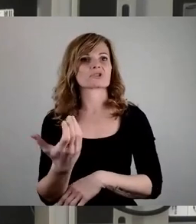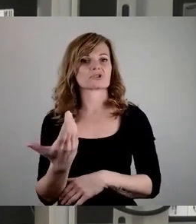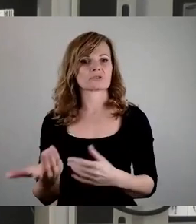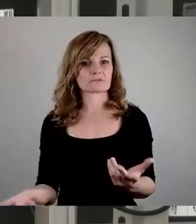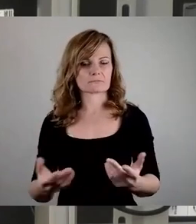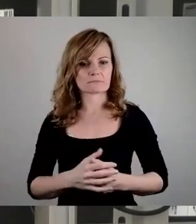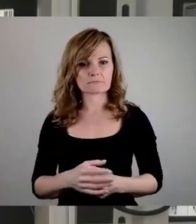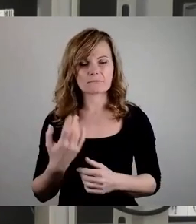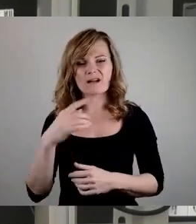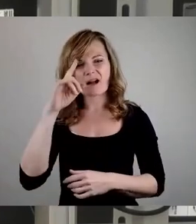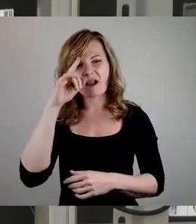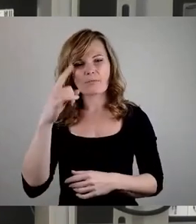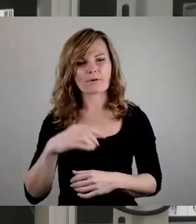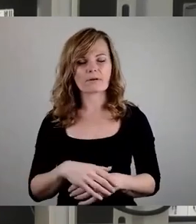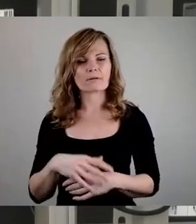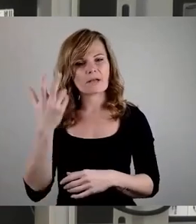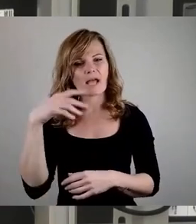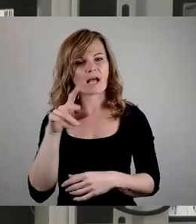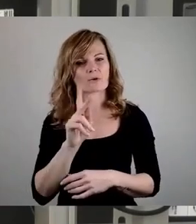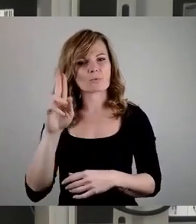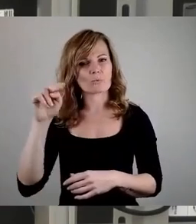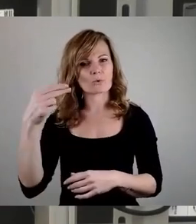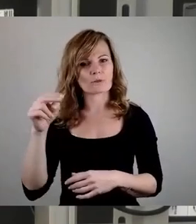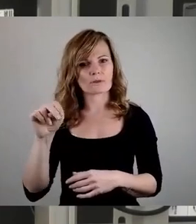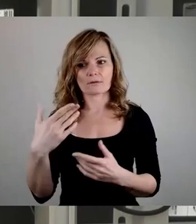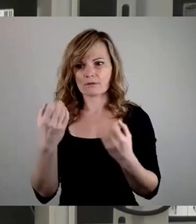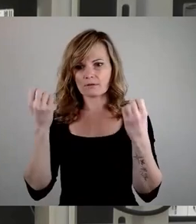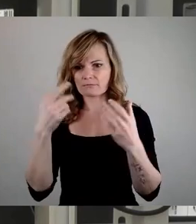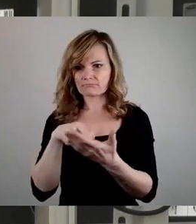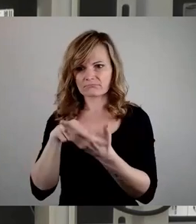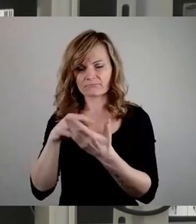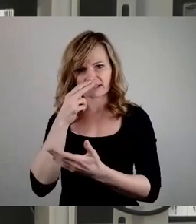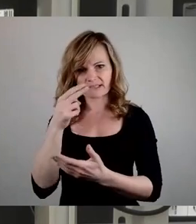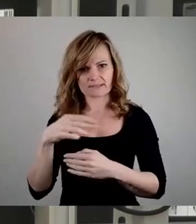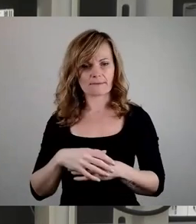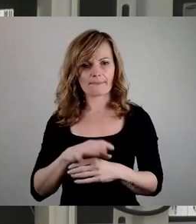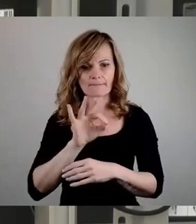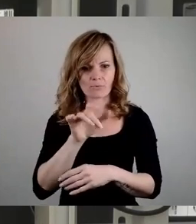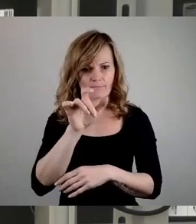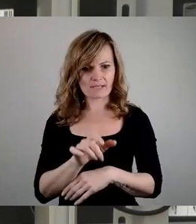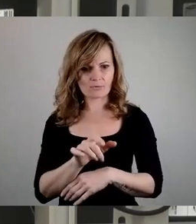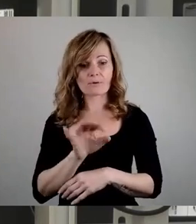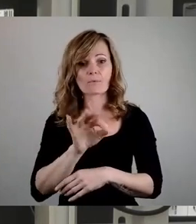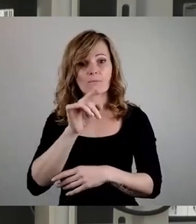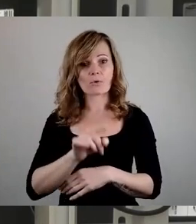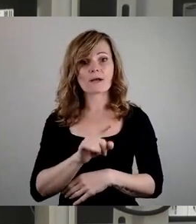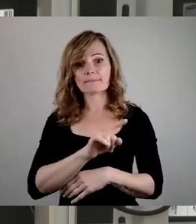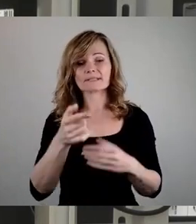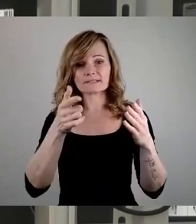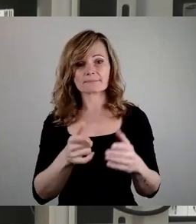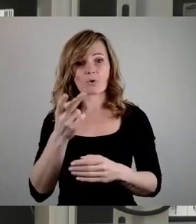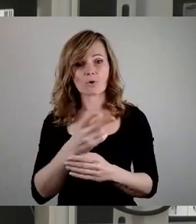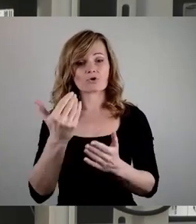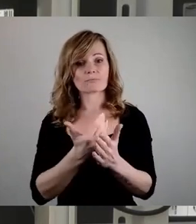dass mit den Ausführungen von Herrn Kühn ganz deutlich geworden ist, dass wir pro Person pro Monat bis zu 700 Euro sparen